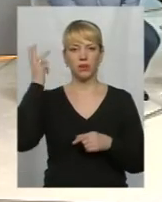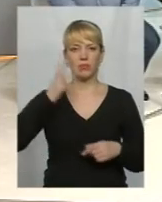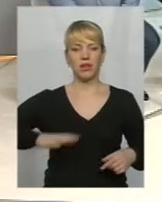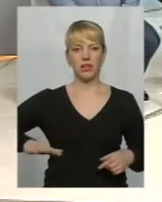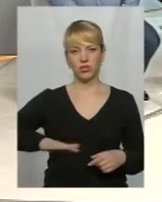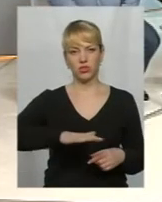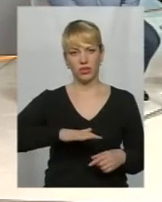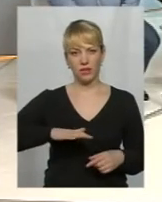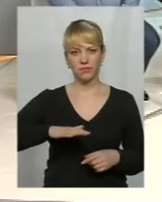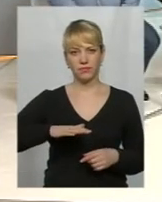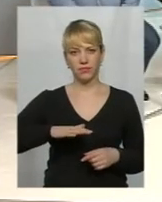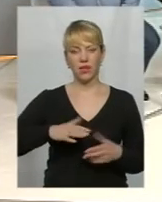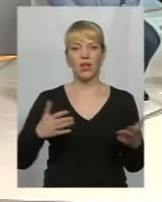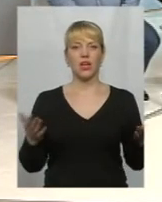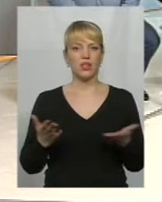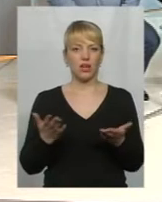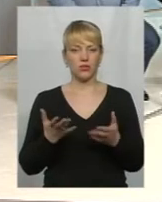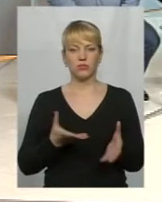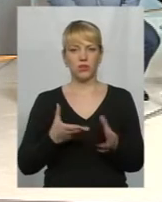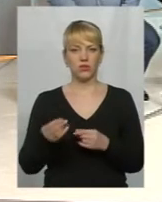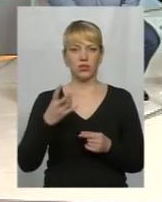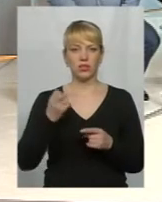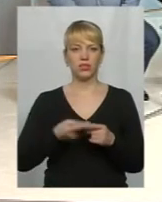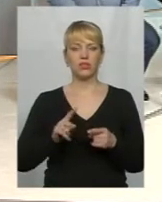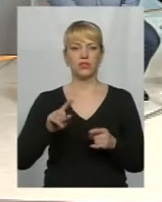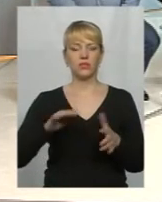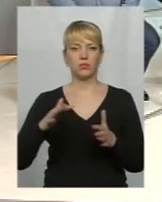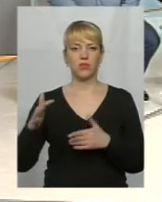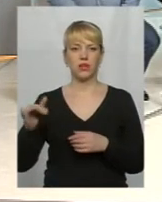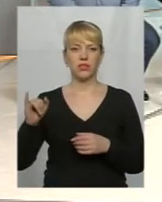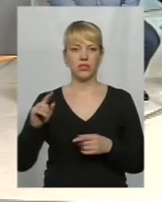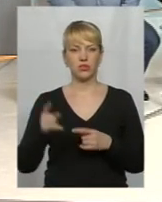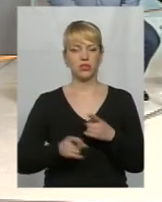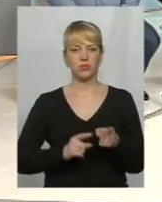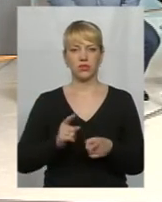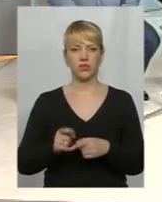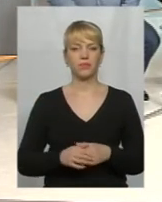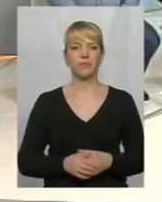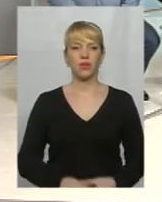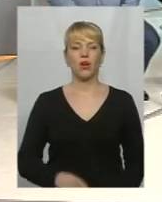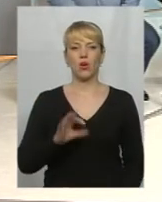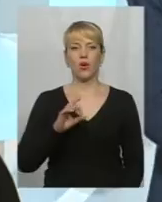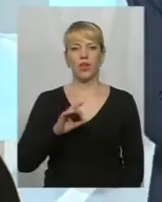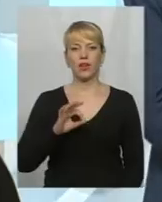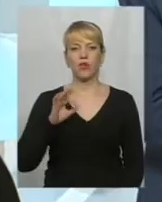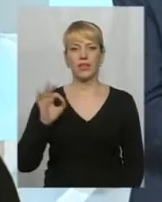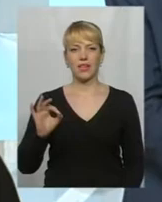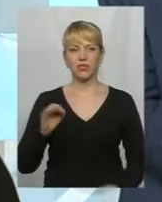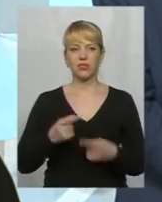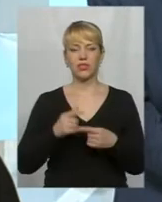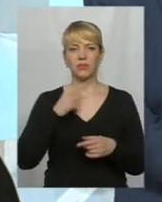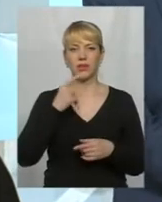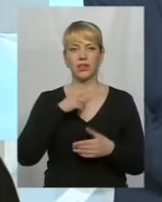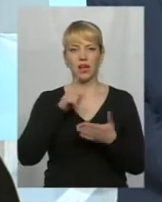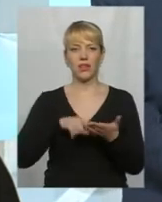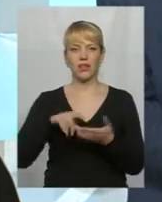якимось чином повпливала на те, що відбувається, і щось змінити. Каларій Олександрович, запитання до вас. Скажіть, будь